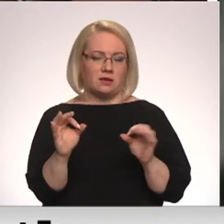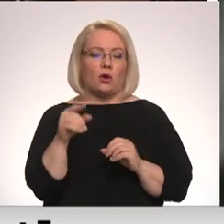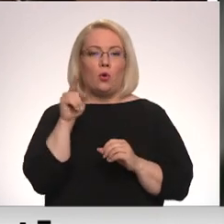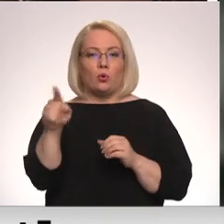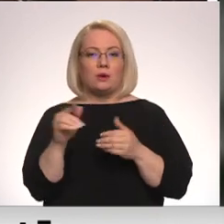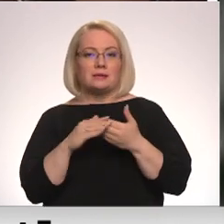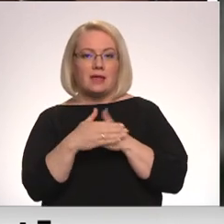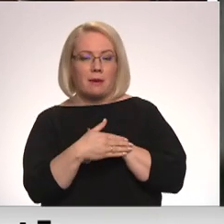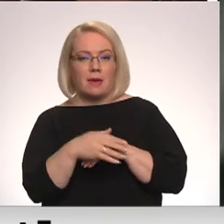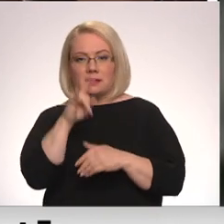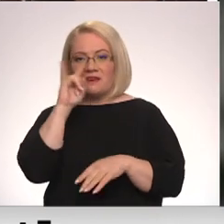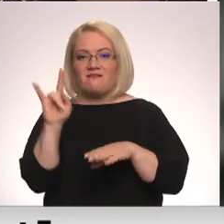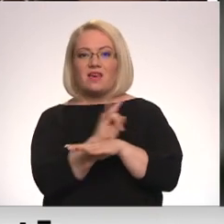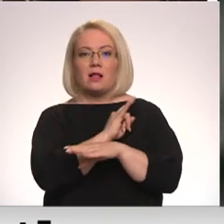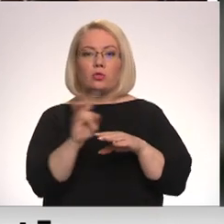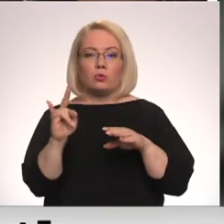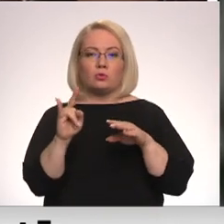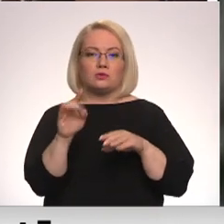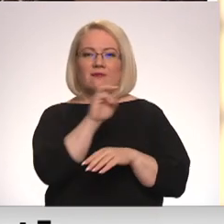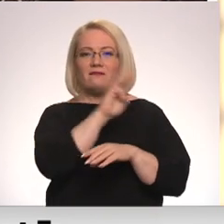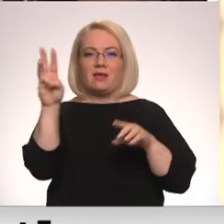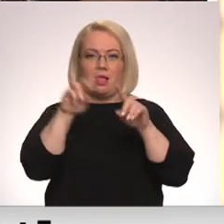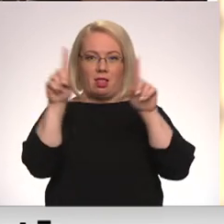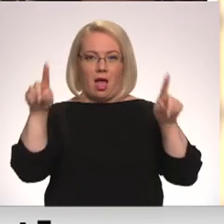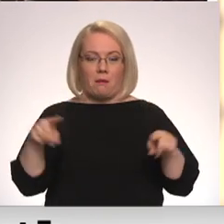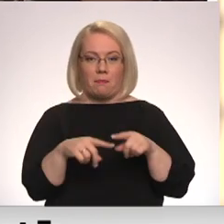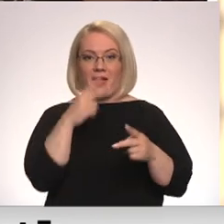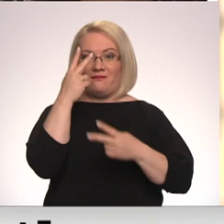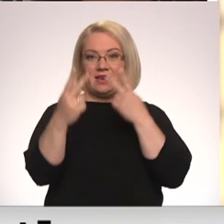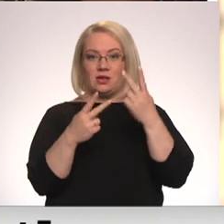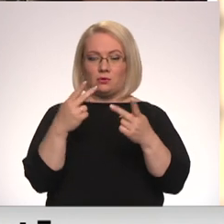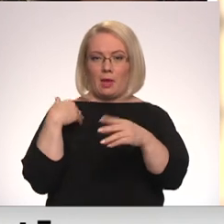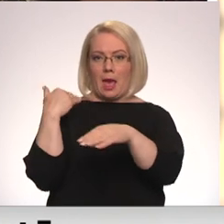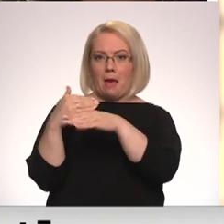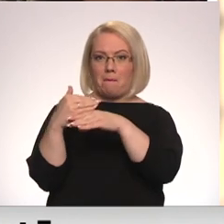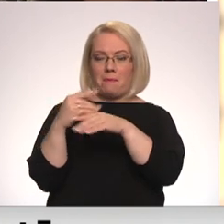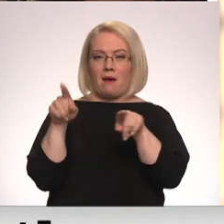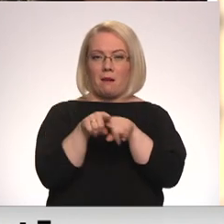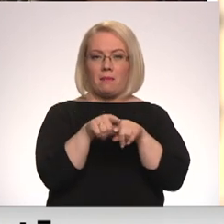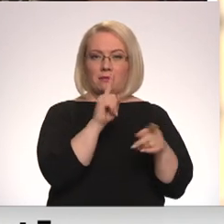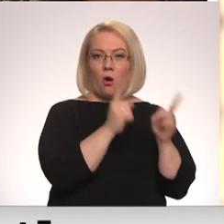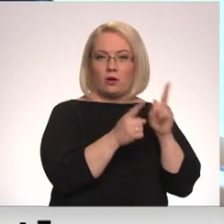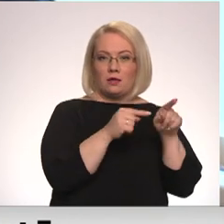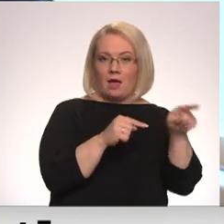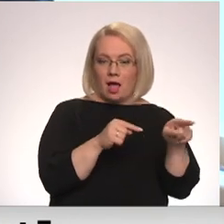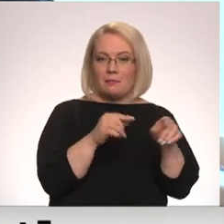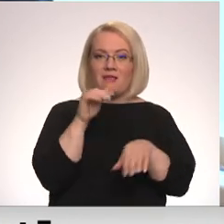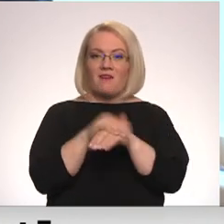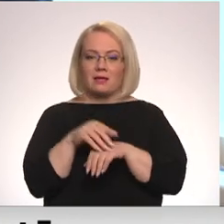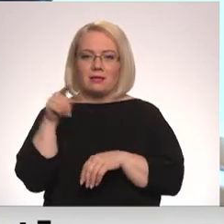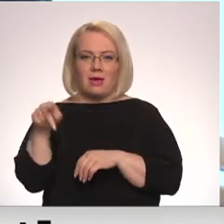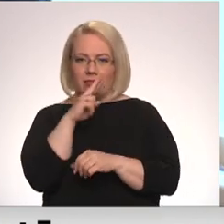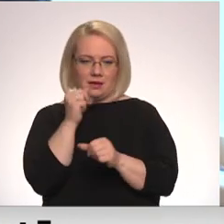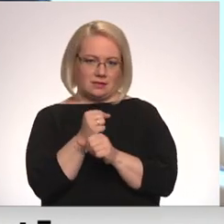slēpties šī viltuslapa, kas vizuāli atgādina mūsu internetbanku, taču funkcionāli tāda nav. Tā tad